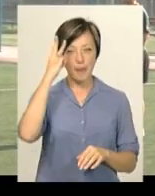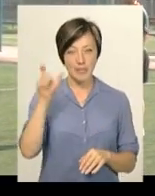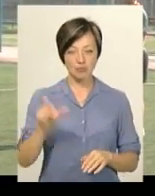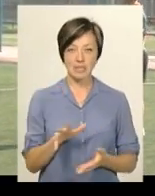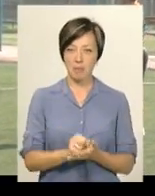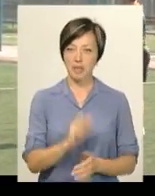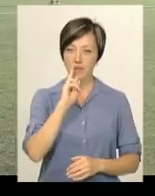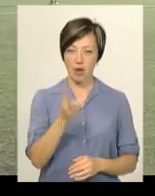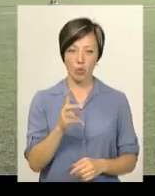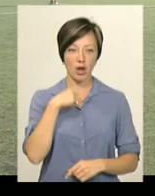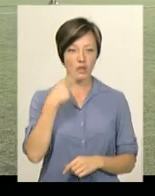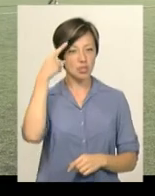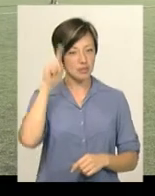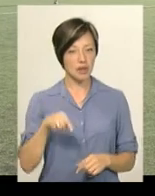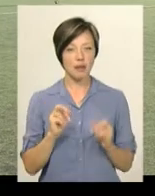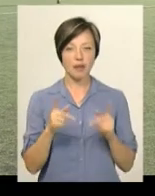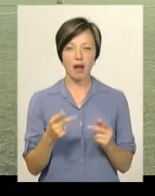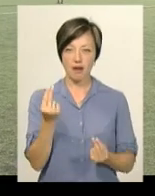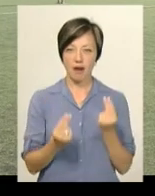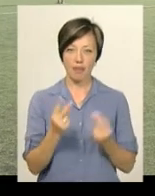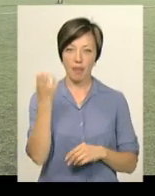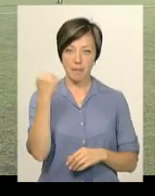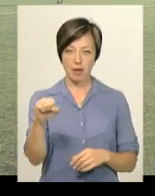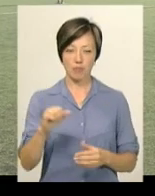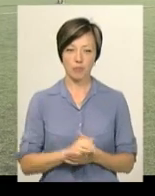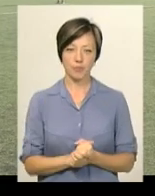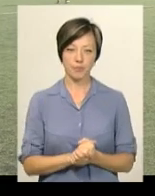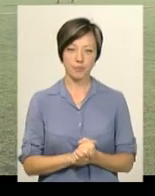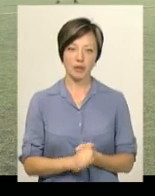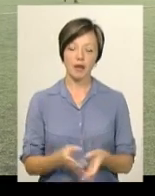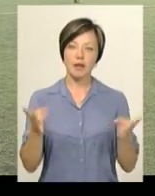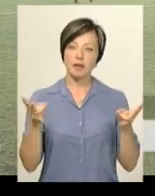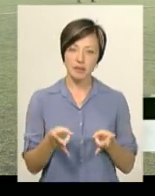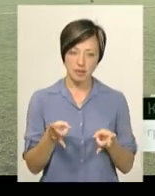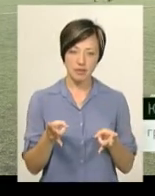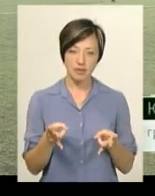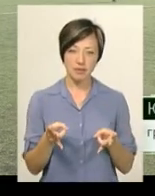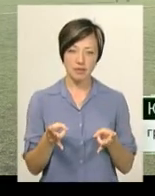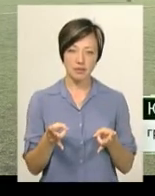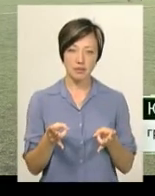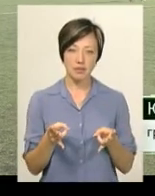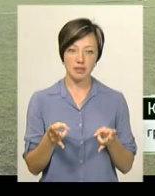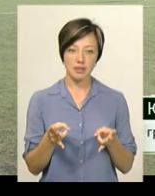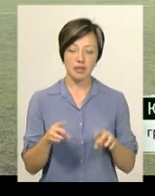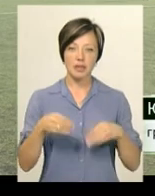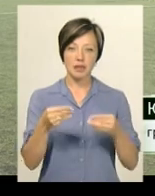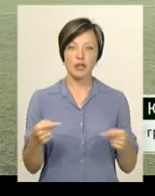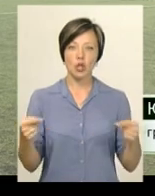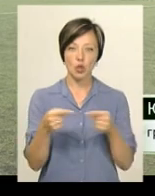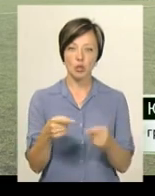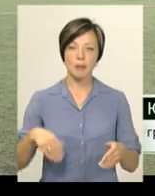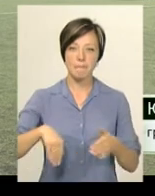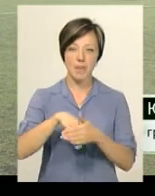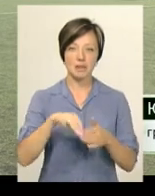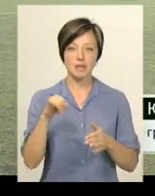займається два роки. Каже, знає, як грати на перемогу. «Вергіпіці потрібно давати точний пас і